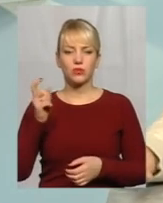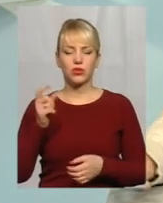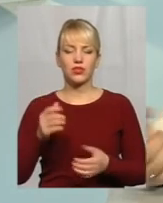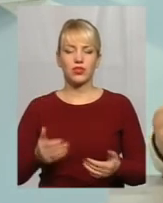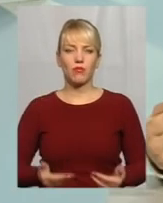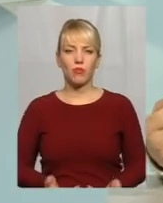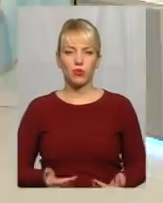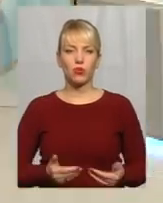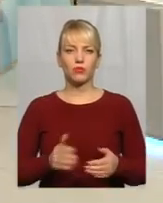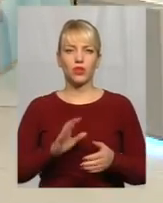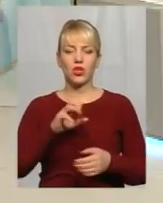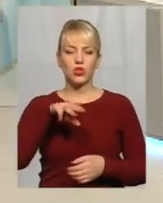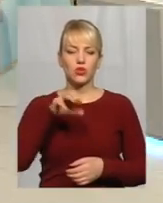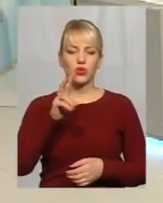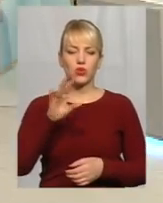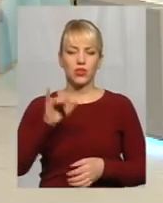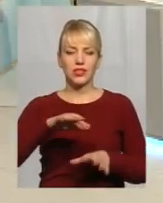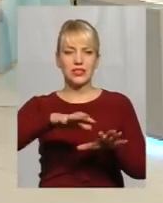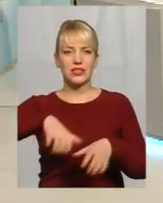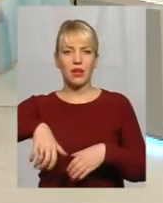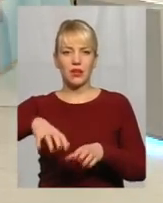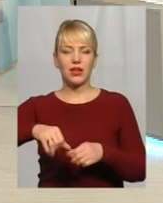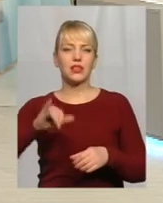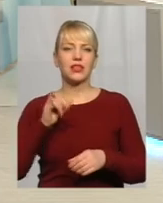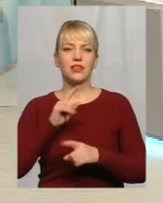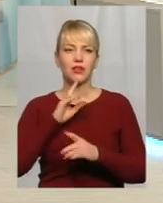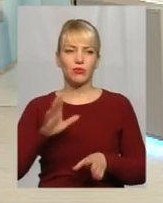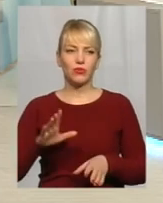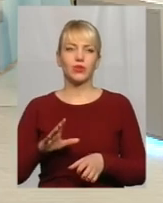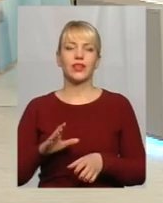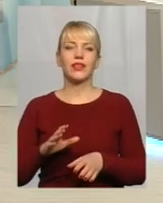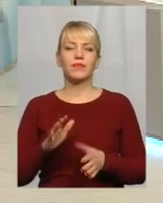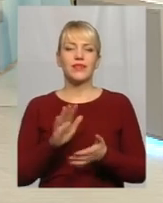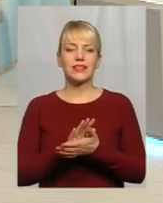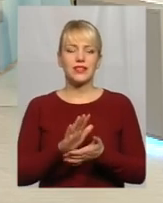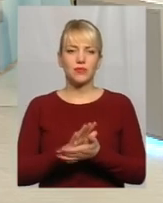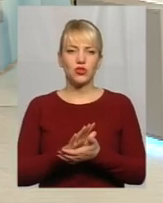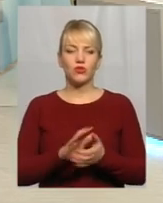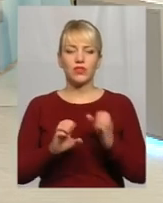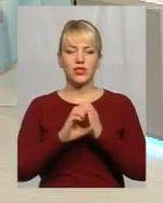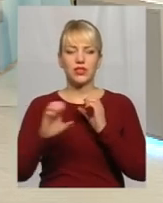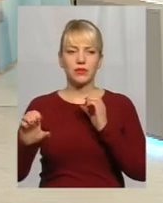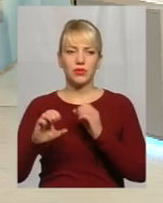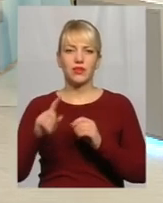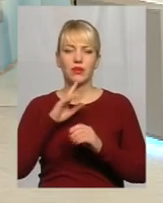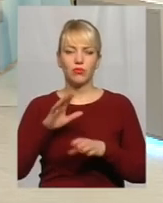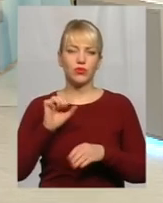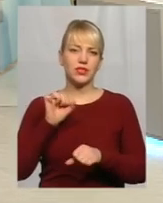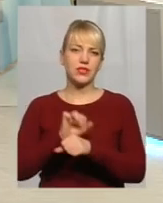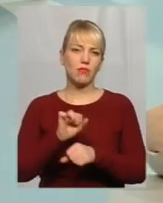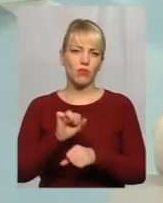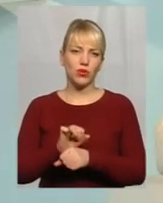відбирати І воно не буде засмічуватися у мережі водовідведення Тобто забоїв менше